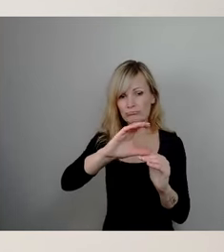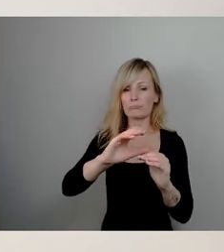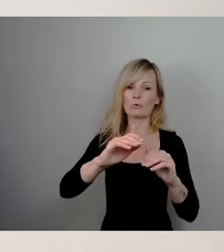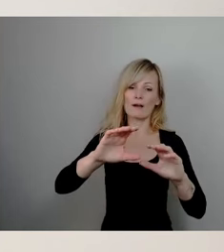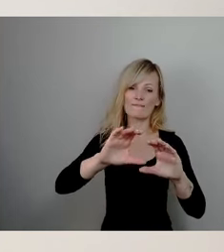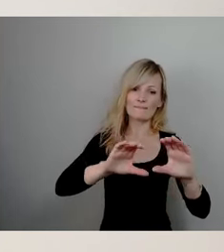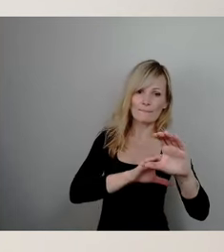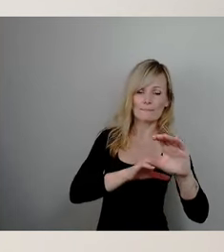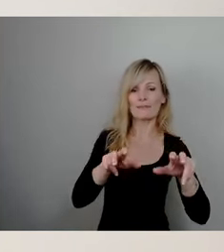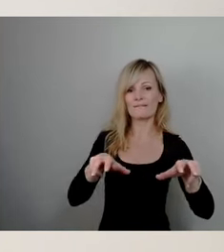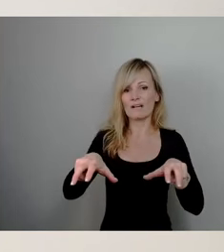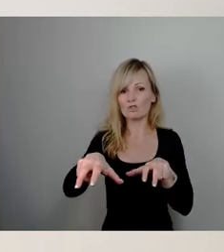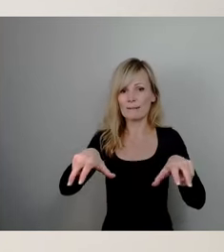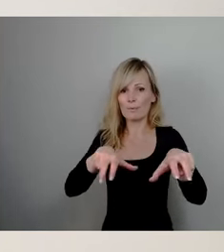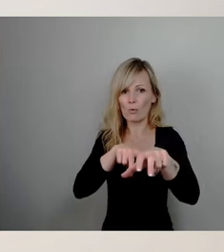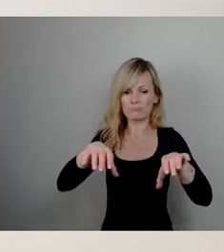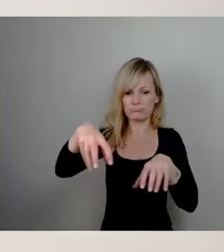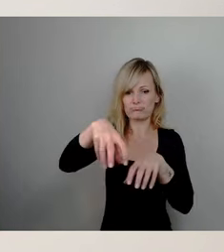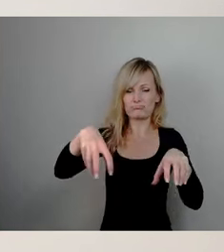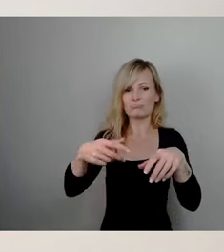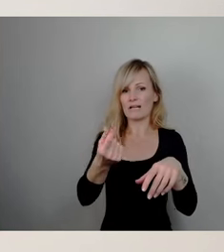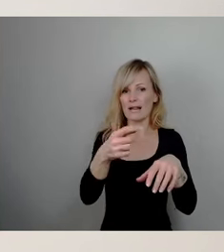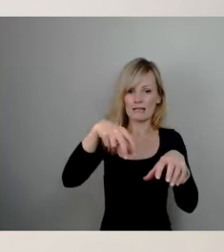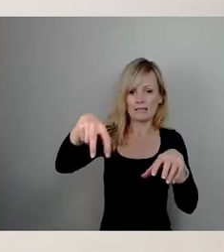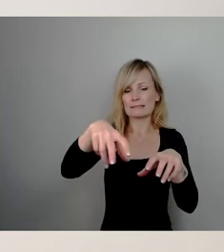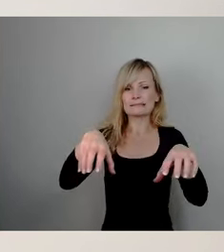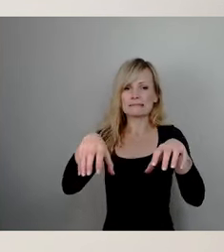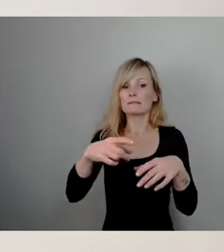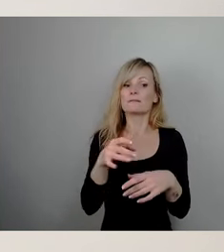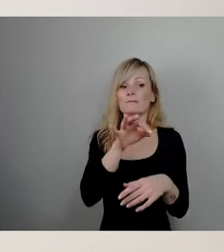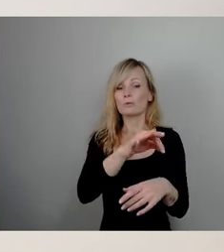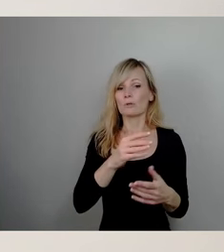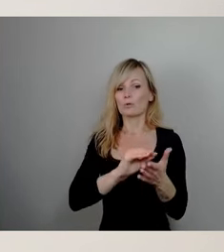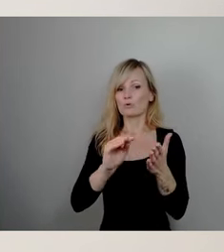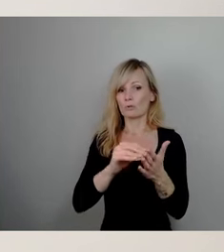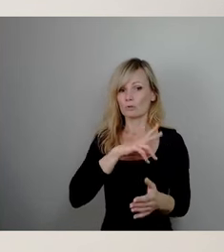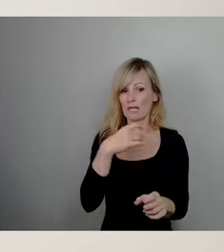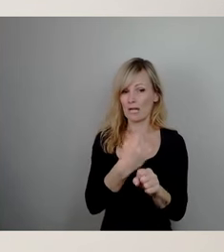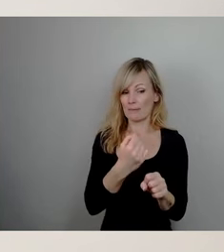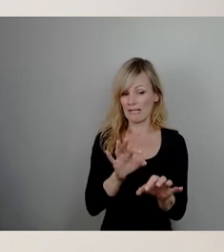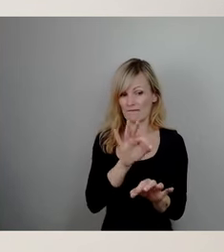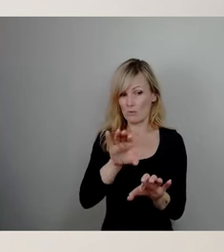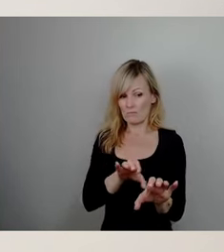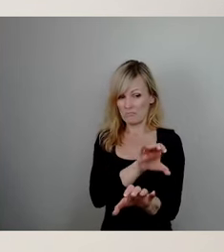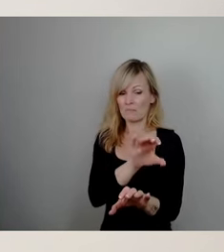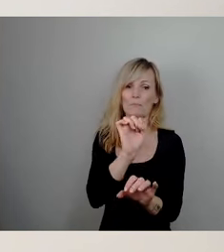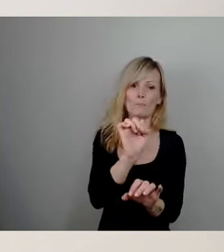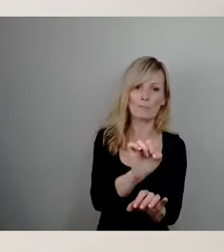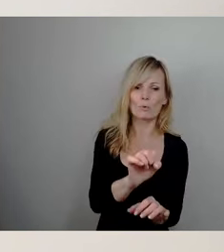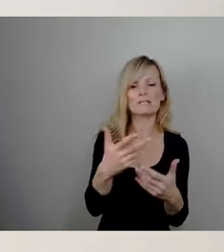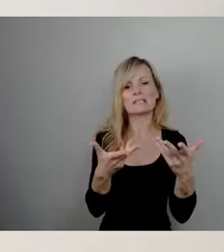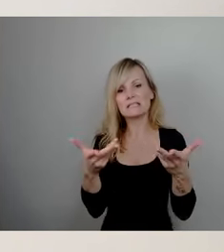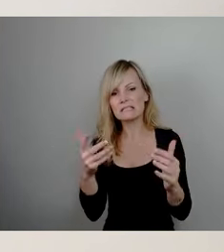die Situation, falls es zugunsten der Schulsozialarbeit gehen würde, natürlich noch mal deutlich wieder